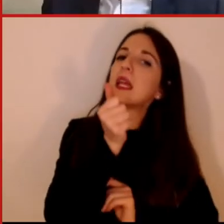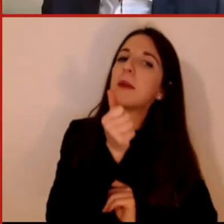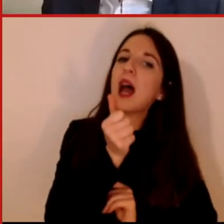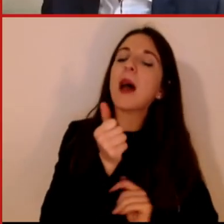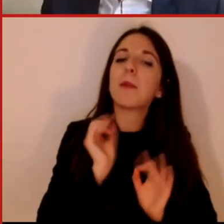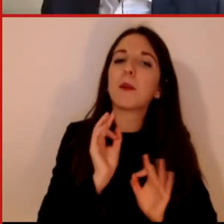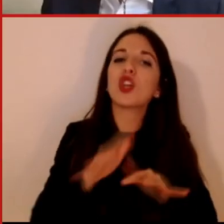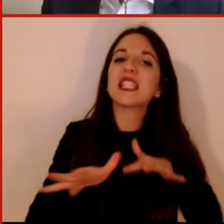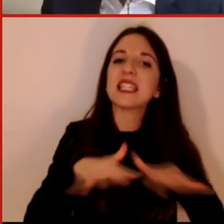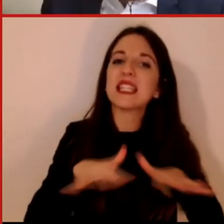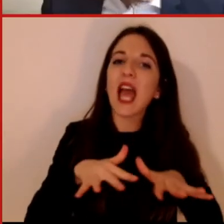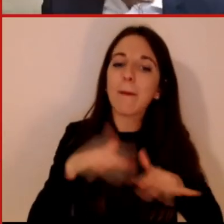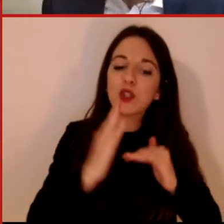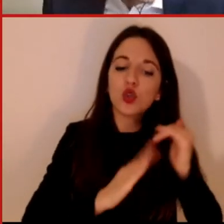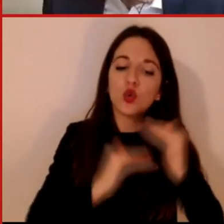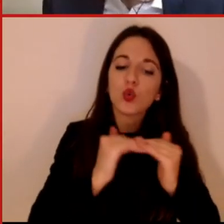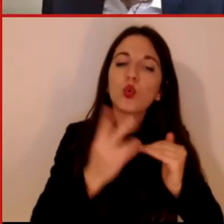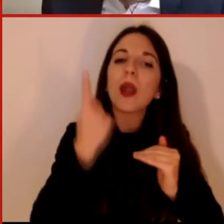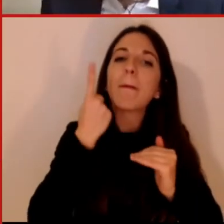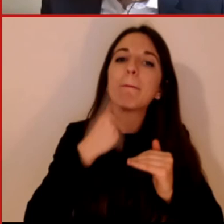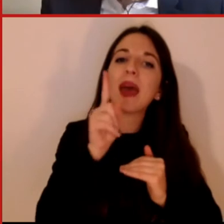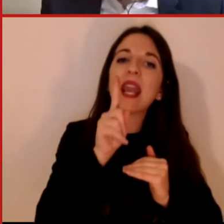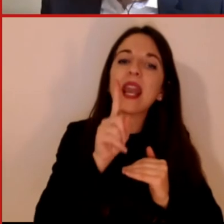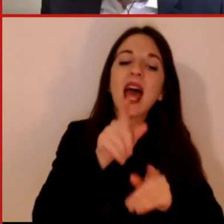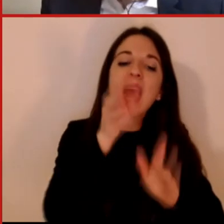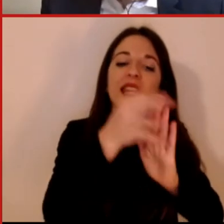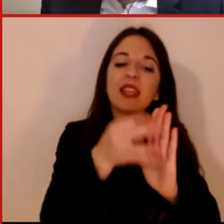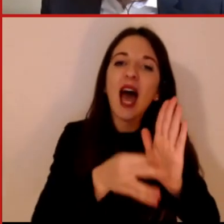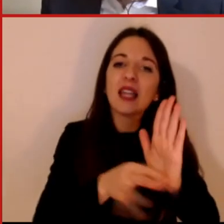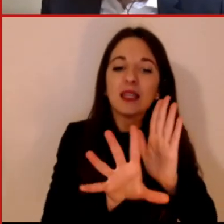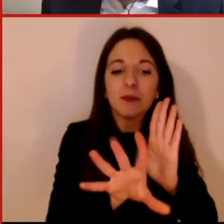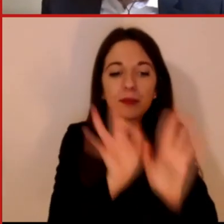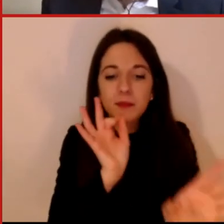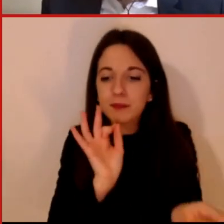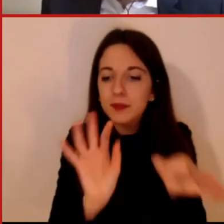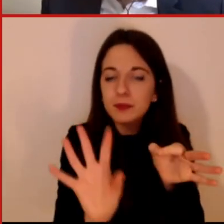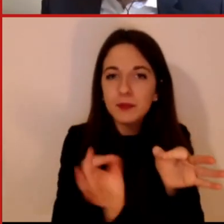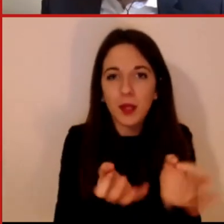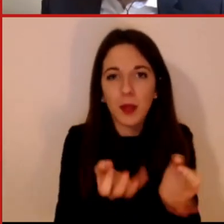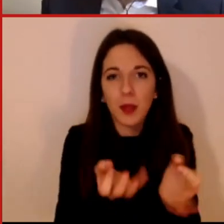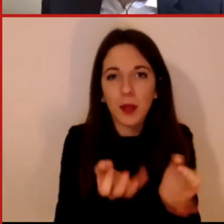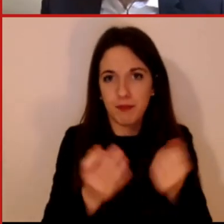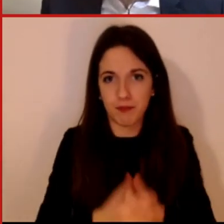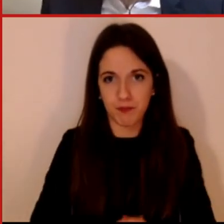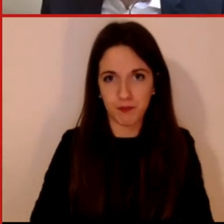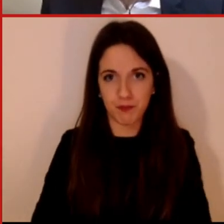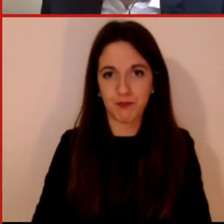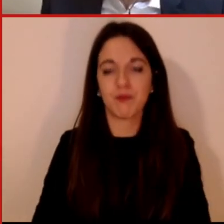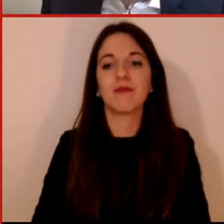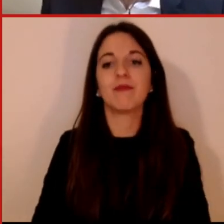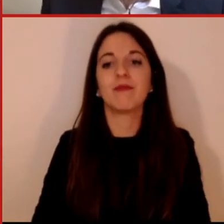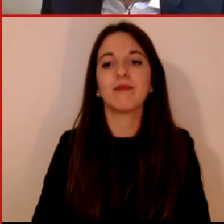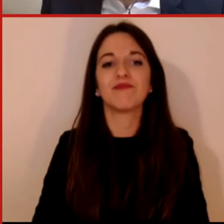questa acquisizione nella maniera migliore. Bene, mi muovo adesso, oggi è abbastanza impegnativo svolgere la